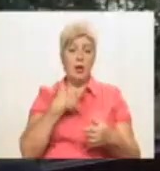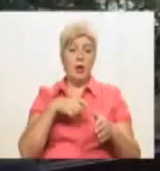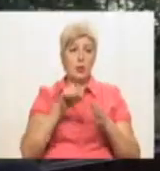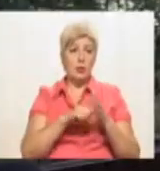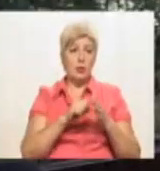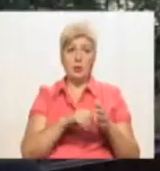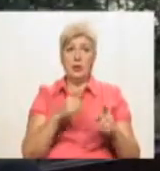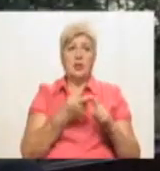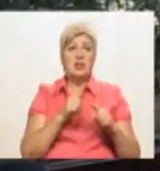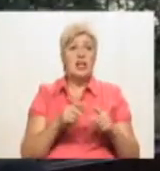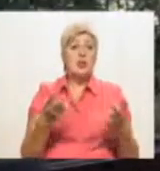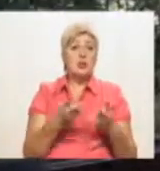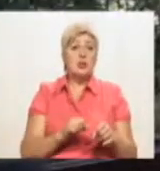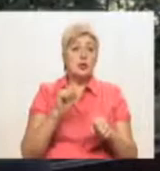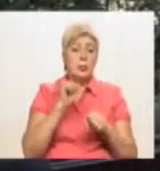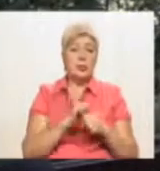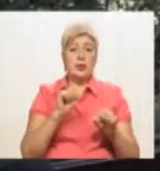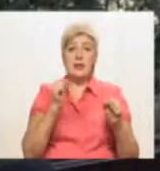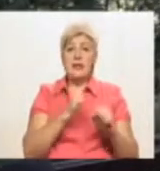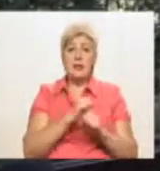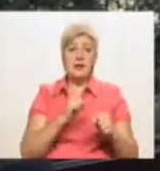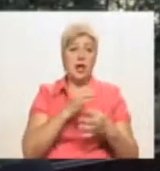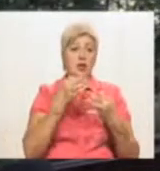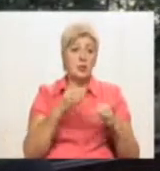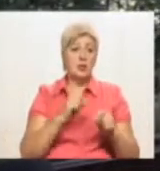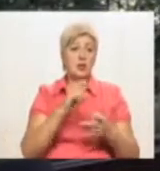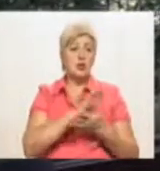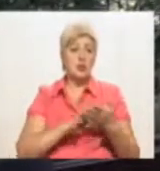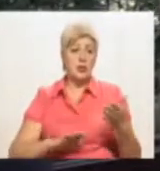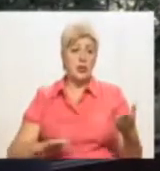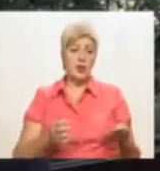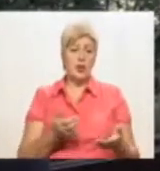зупиняти, не можна допускати, щоб це продовжувалося. Це потрібно зупиняти.